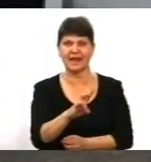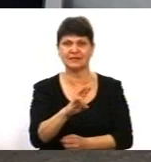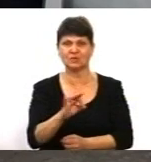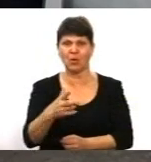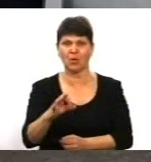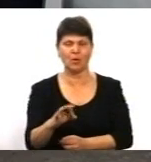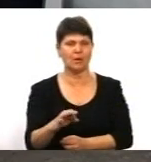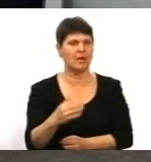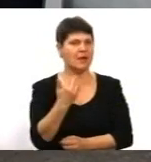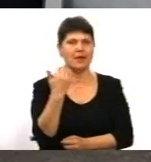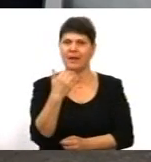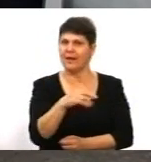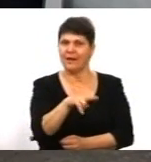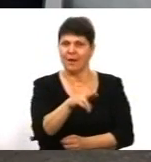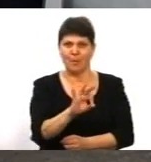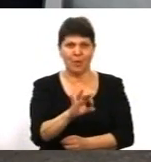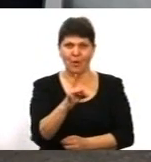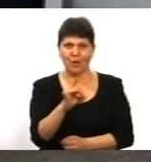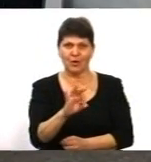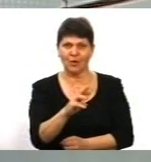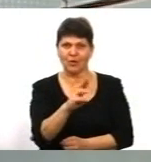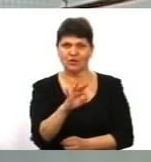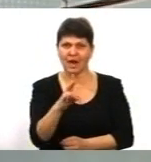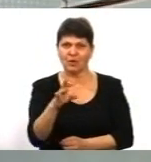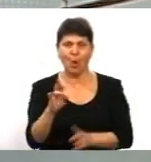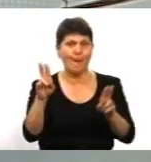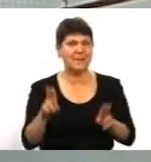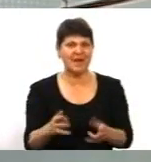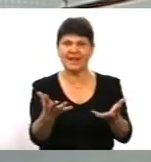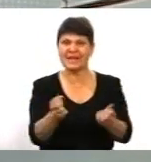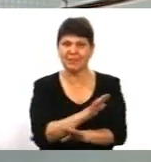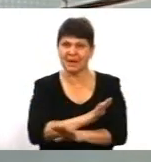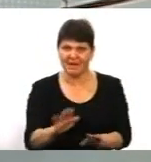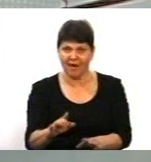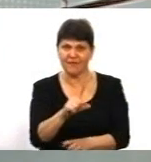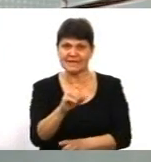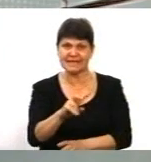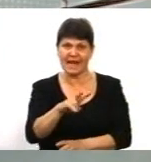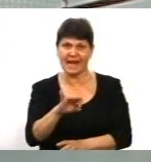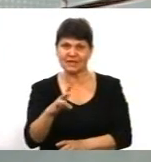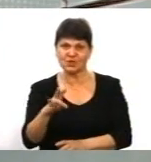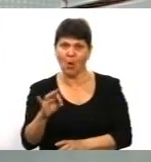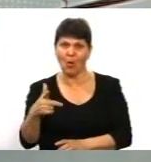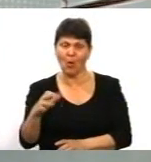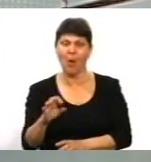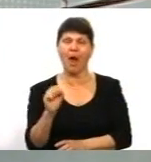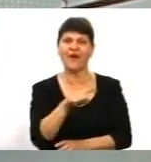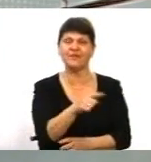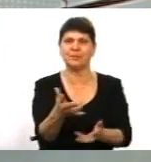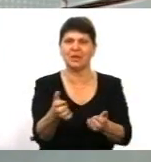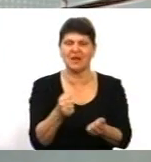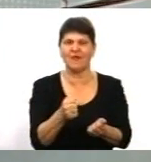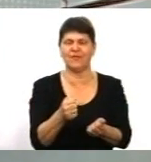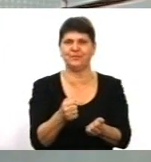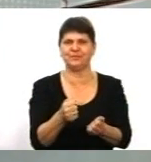прийняв. Він прийняв виклик. Але сьогодні я читаю інформацію, що керівник передвиборчого